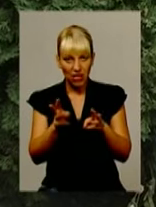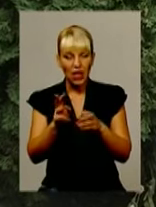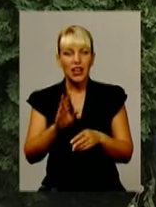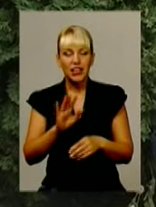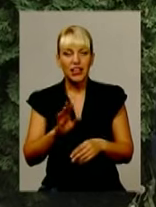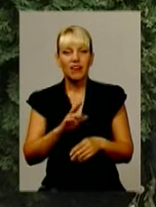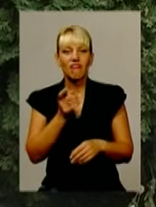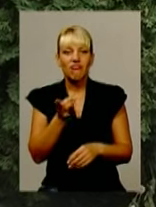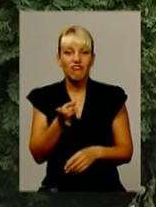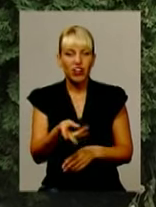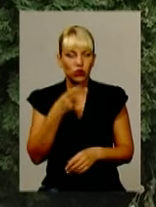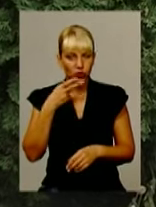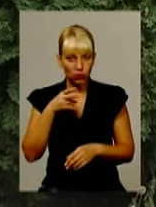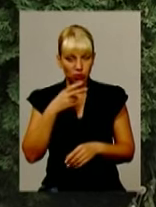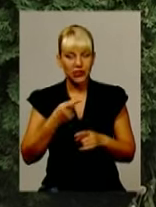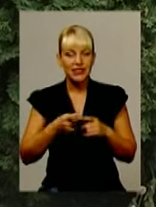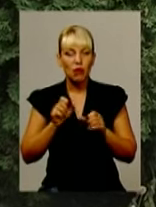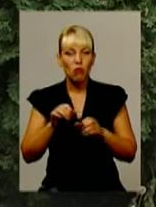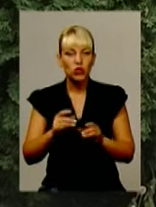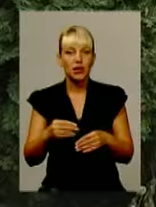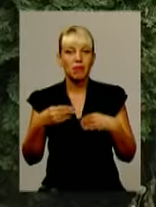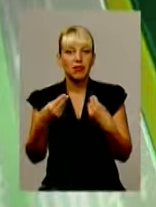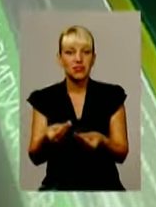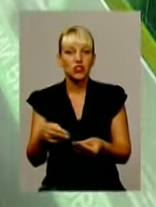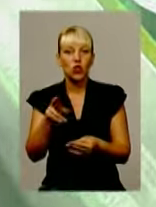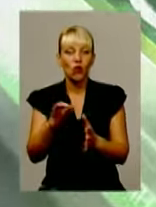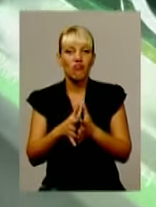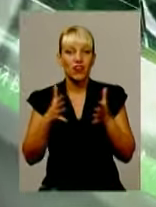недопалків, адже це може придвести до масштабної пожежі.